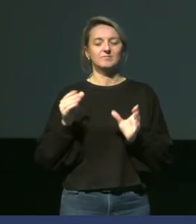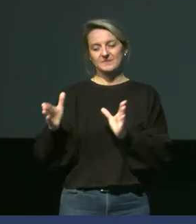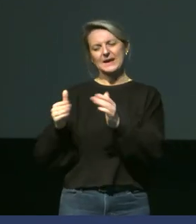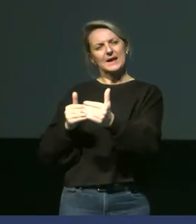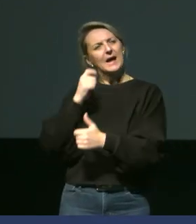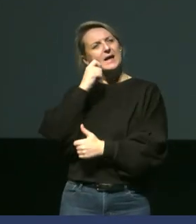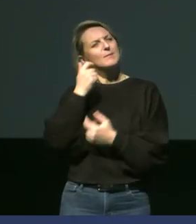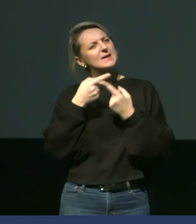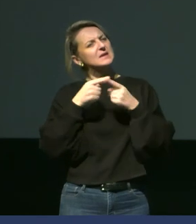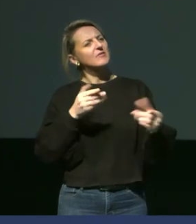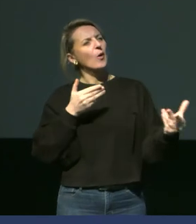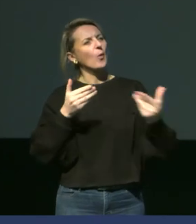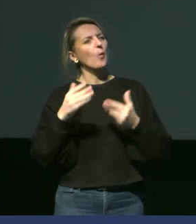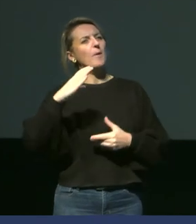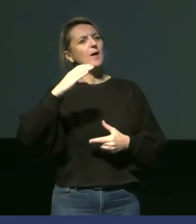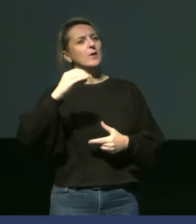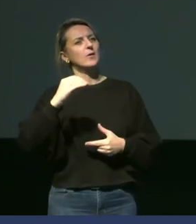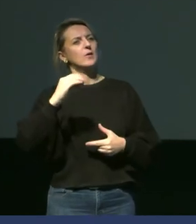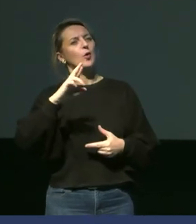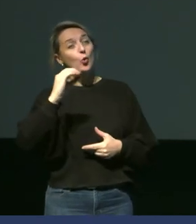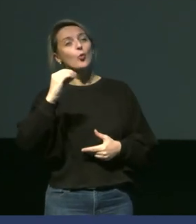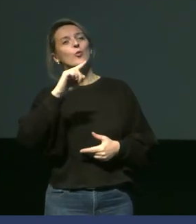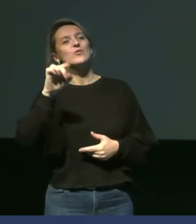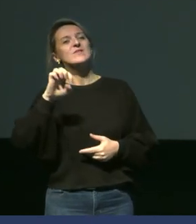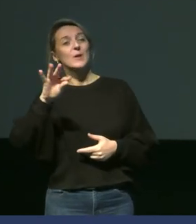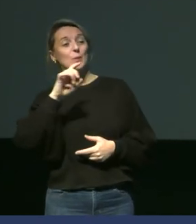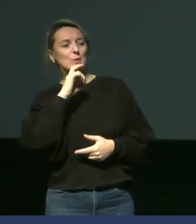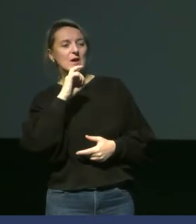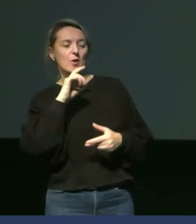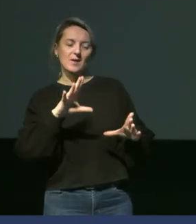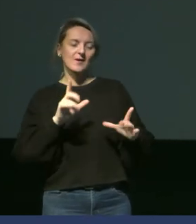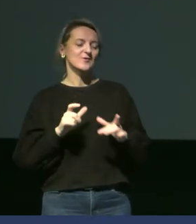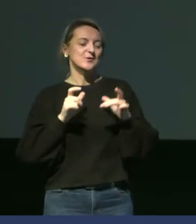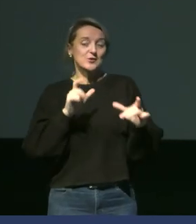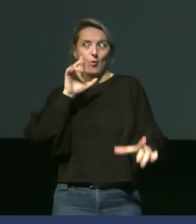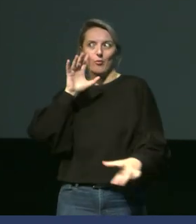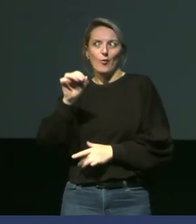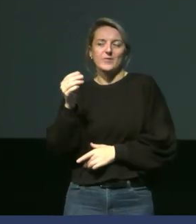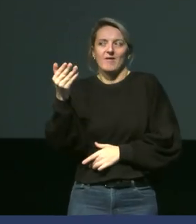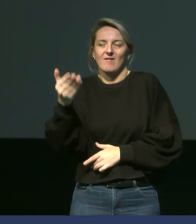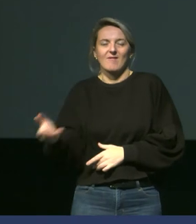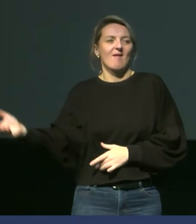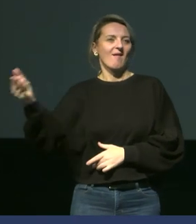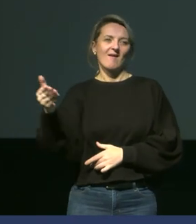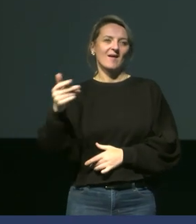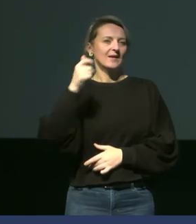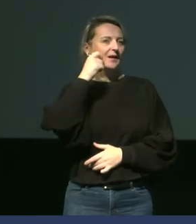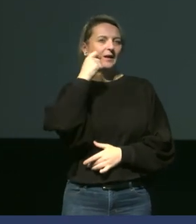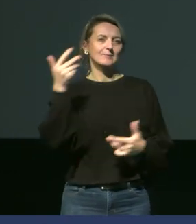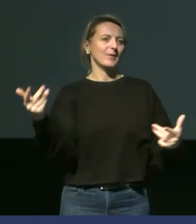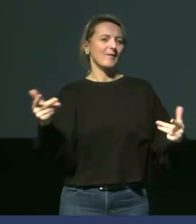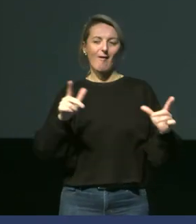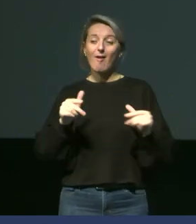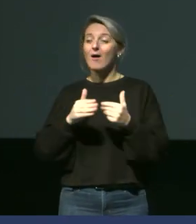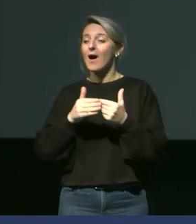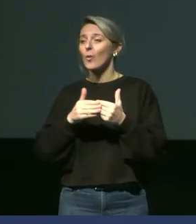différent de celui de Crozet. Je ne pas rentrer dans les détails, mais on a la chance d'observer ce genre d'espèces. Ces espèces-là présentes